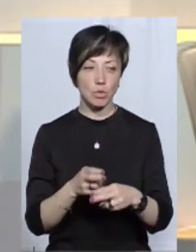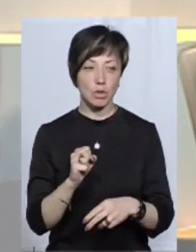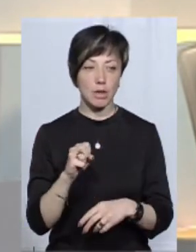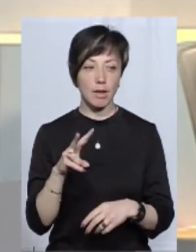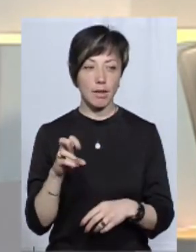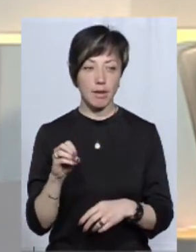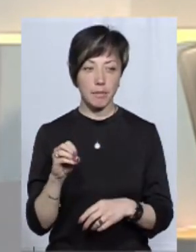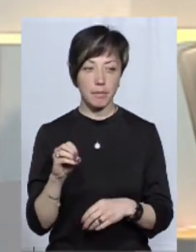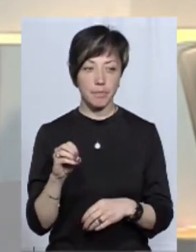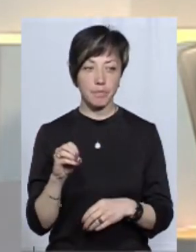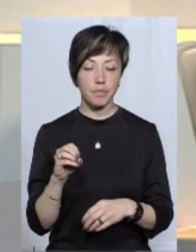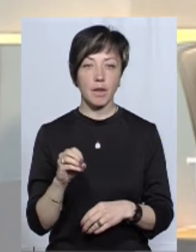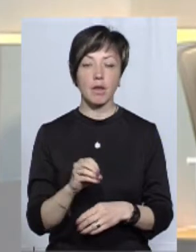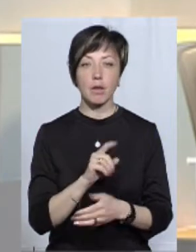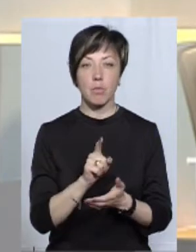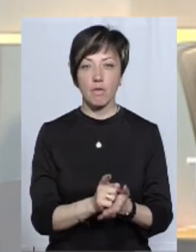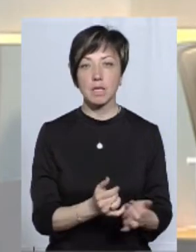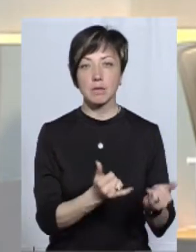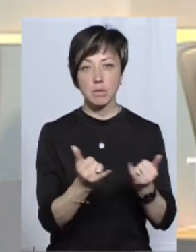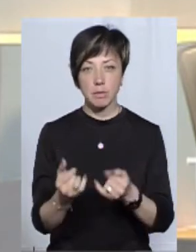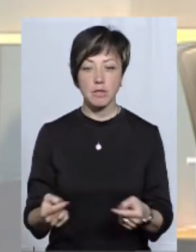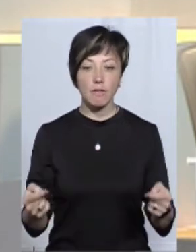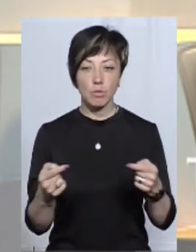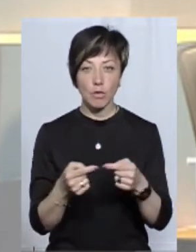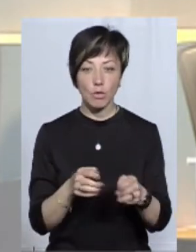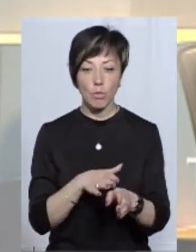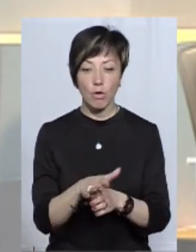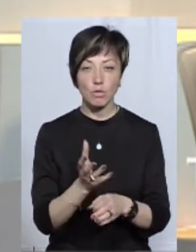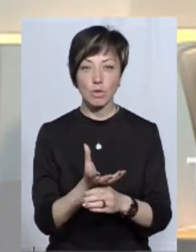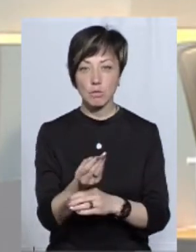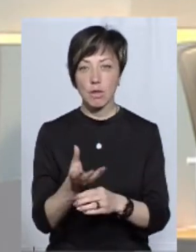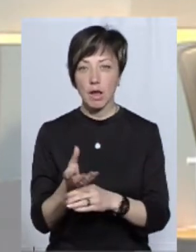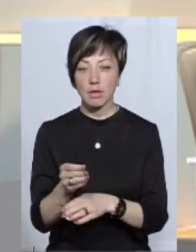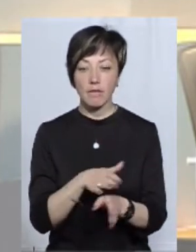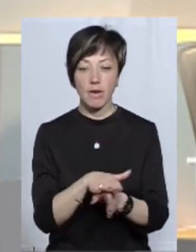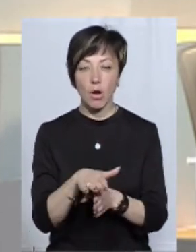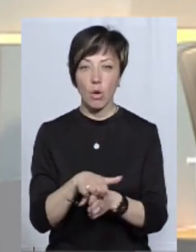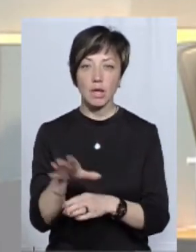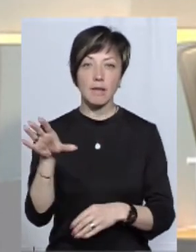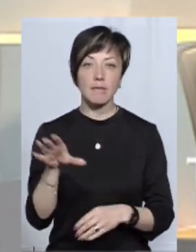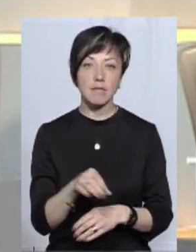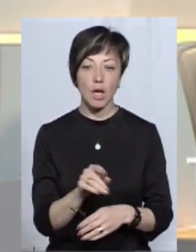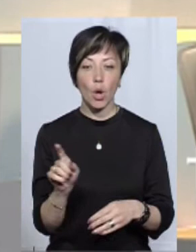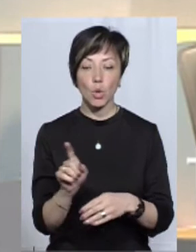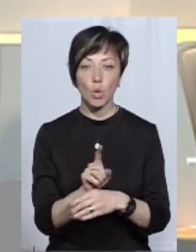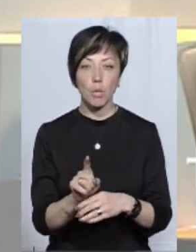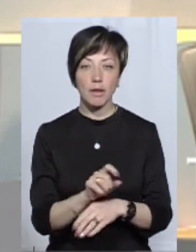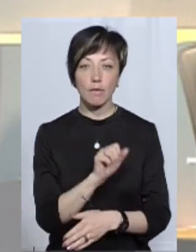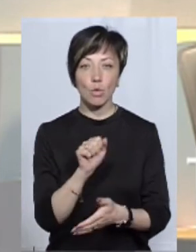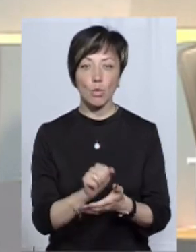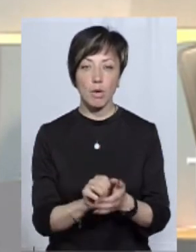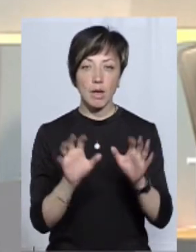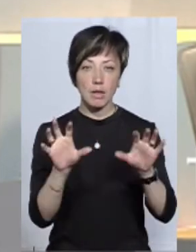цьому всьому ми повинні забезпечити відповідні повну сплату платежів і виконання всіх нормативно-правових